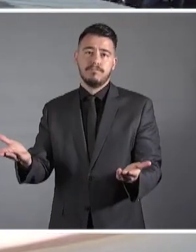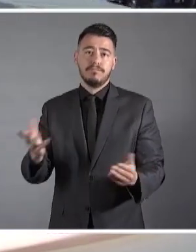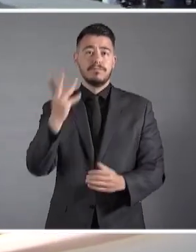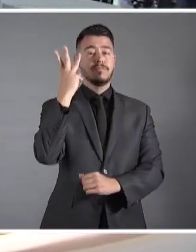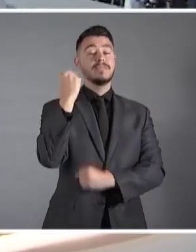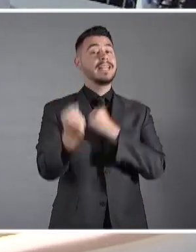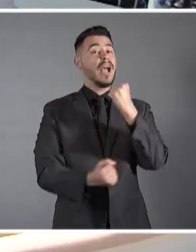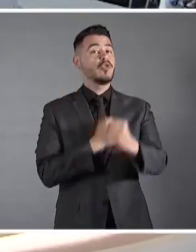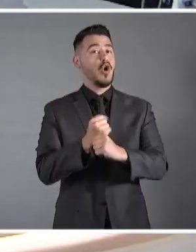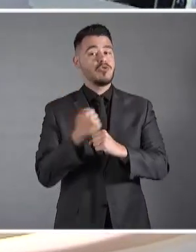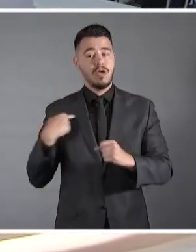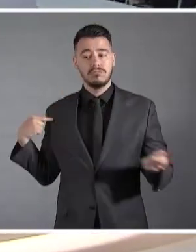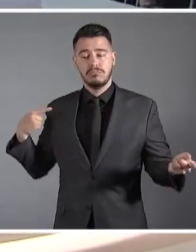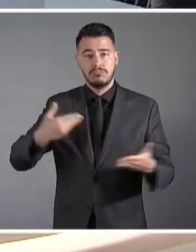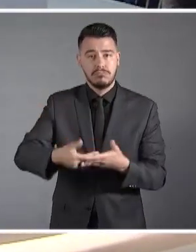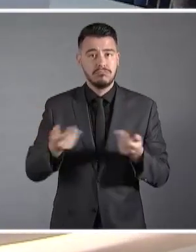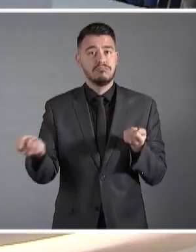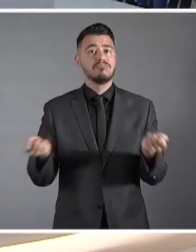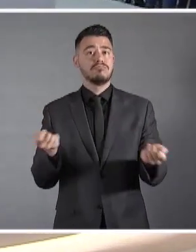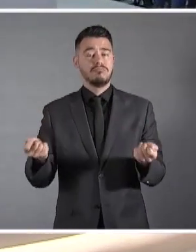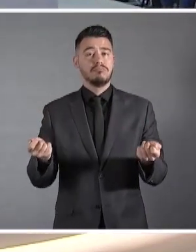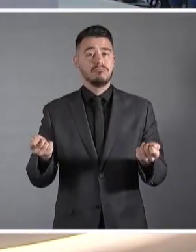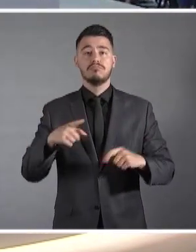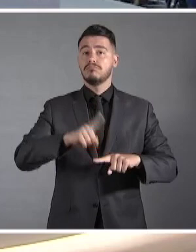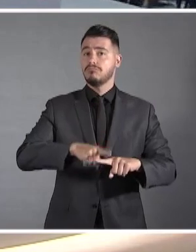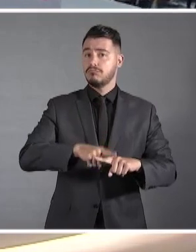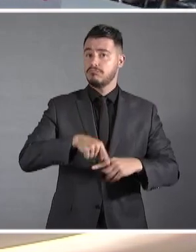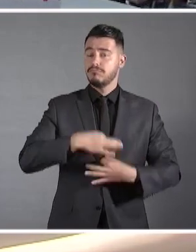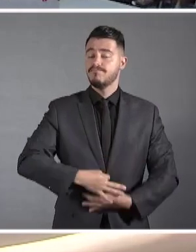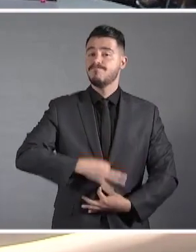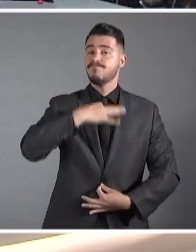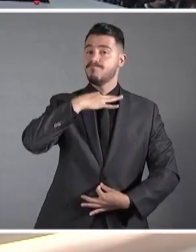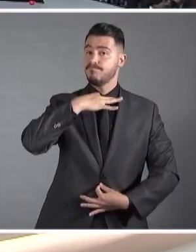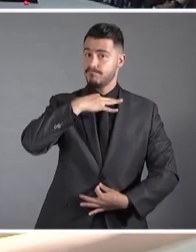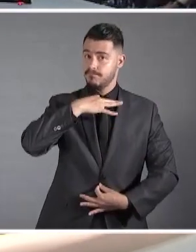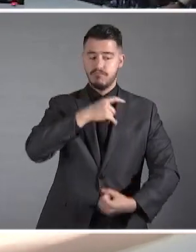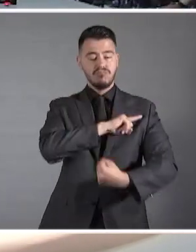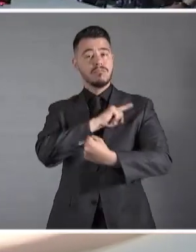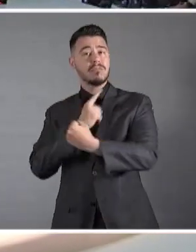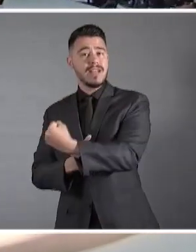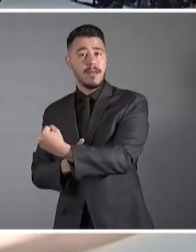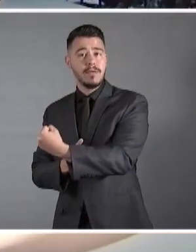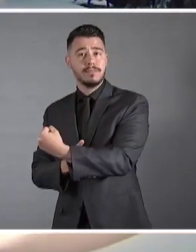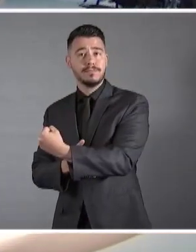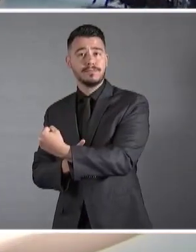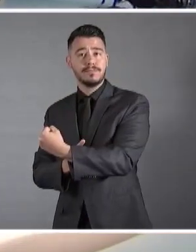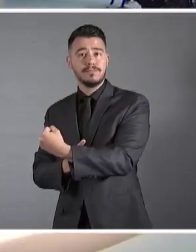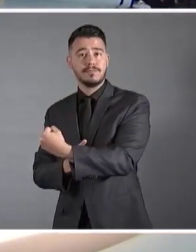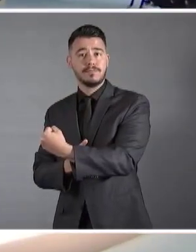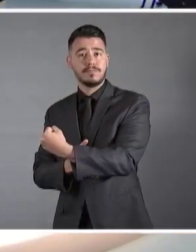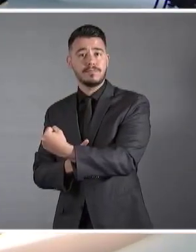η Ελλάδα κρατήθηκε με αξιοπρέπεια, δυναμισμό και υψηλό αίσθημα